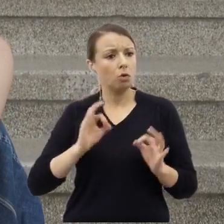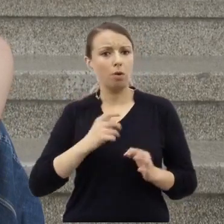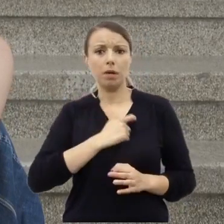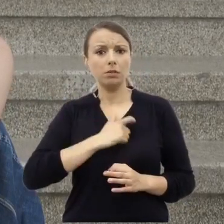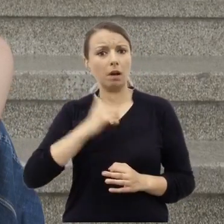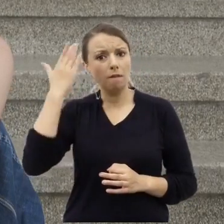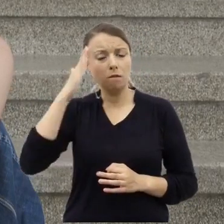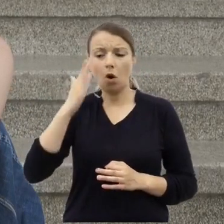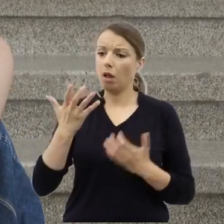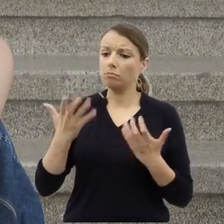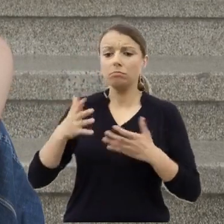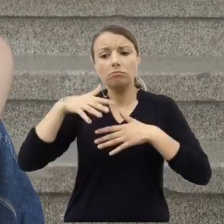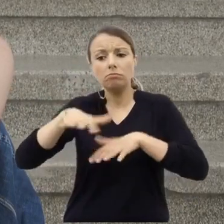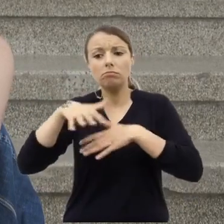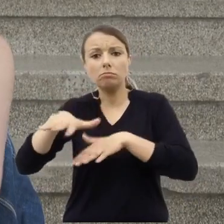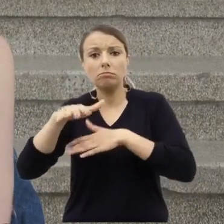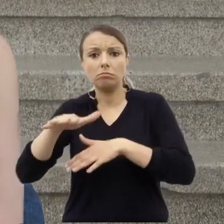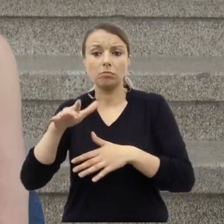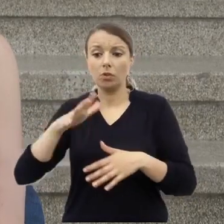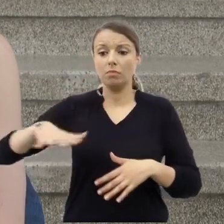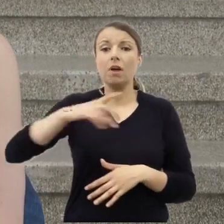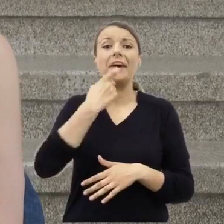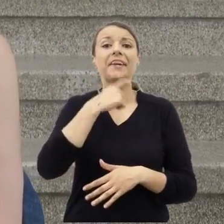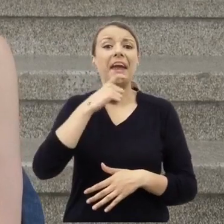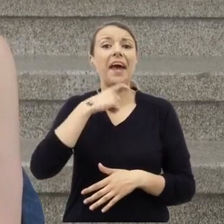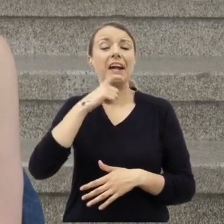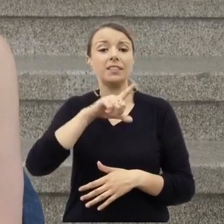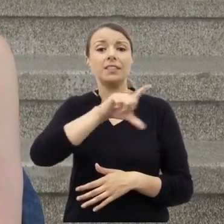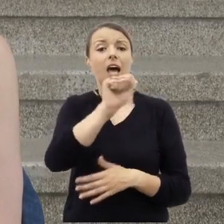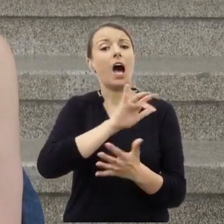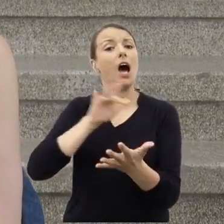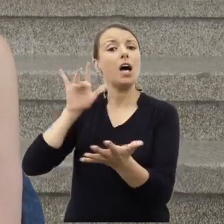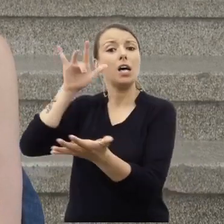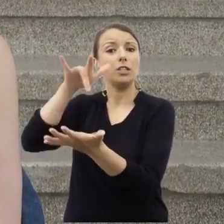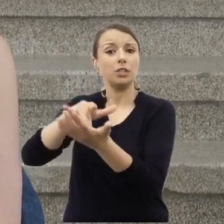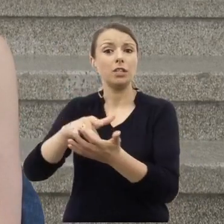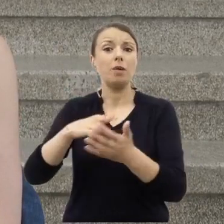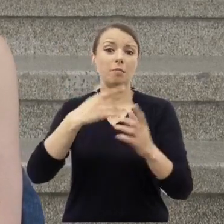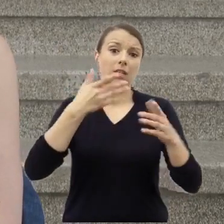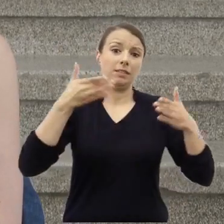Kielce na cmentarz, staje się coraz większa, mam nadzieję.